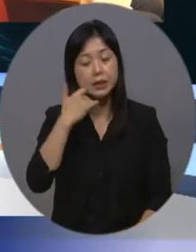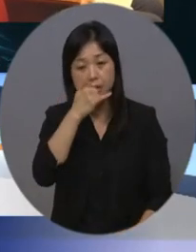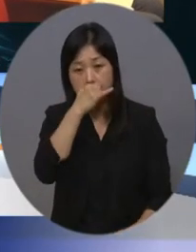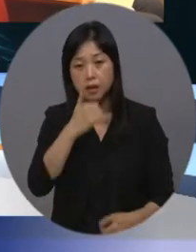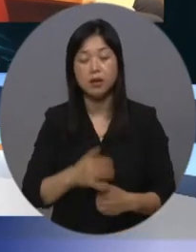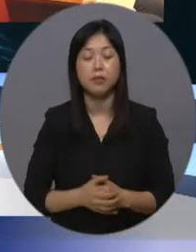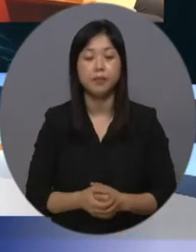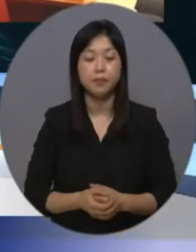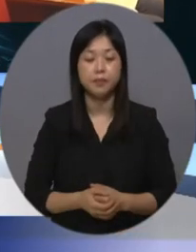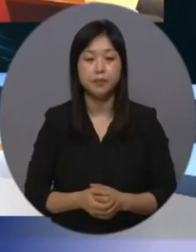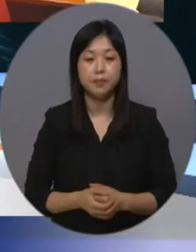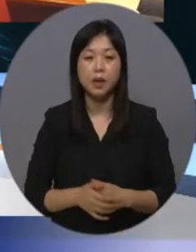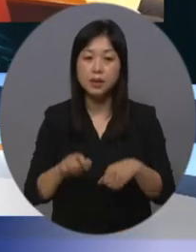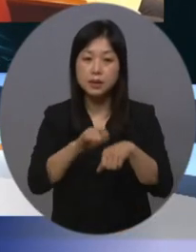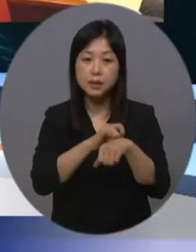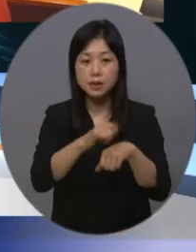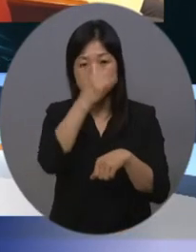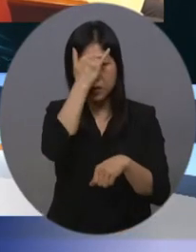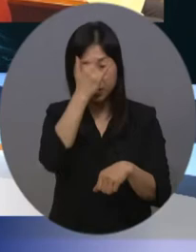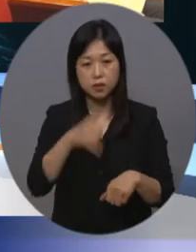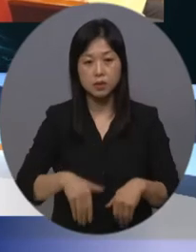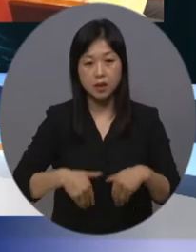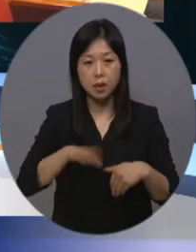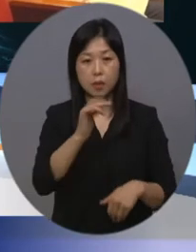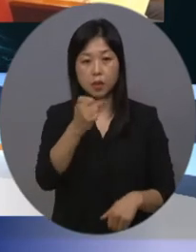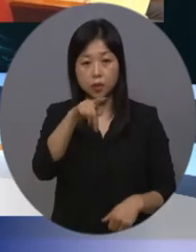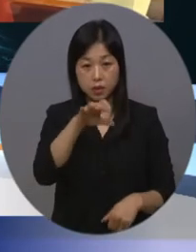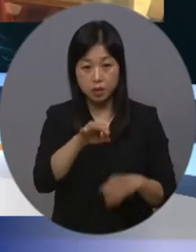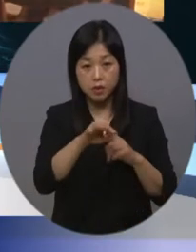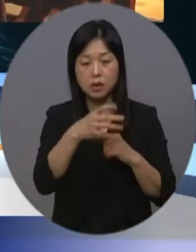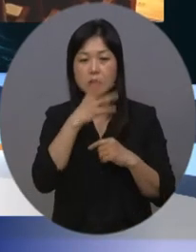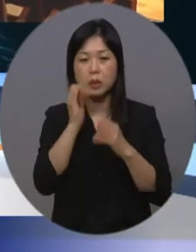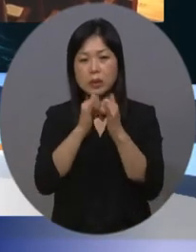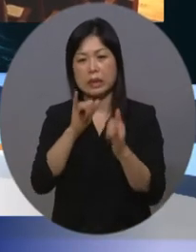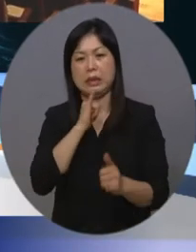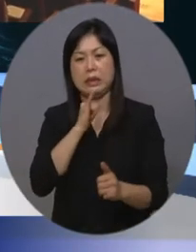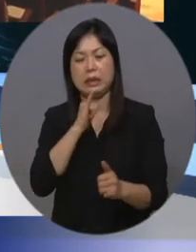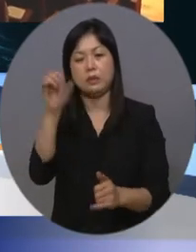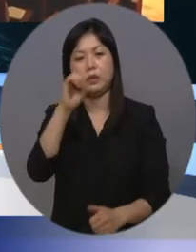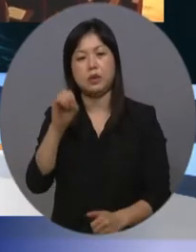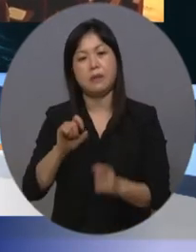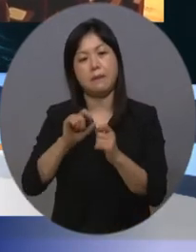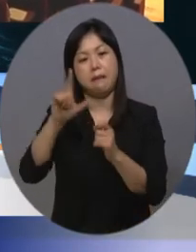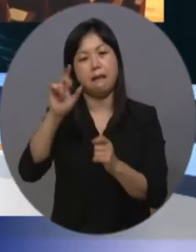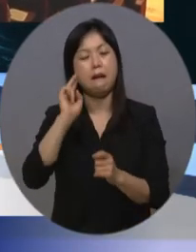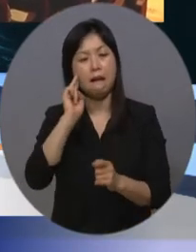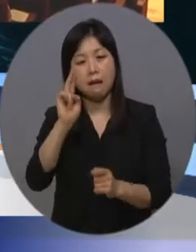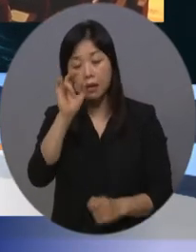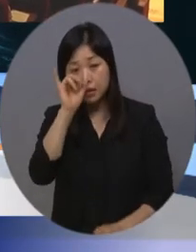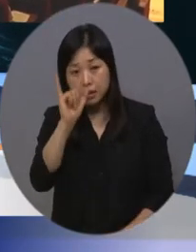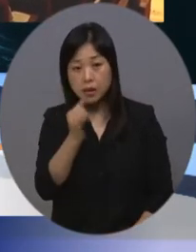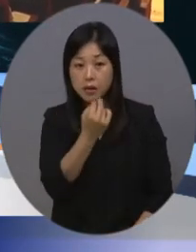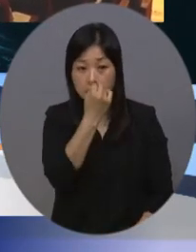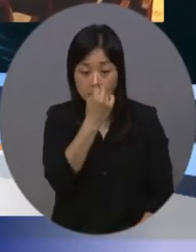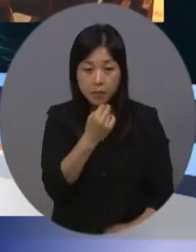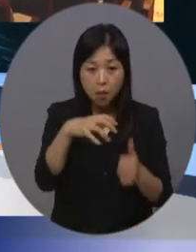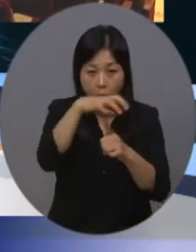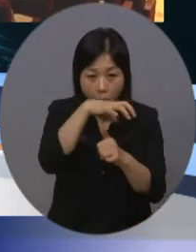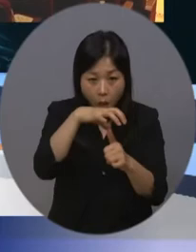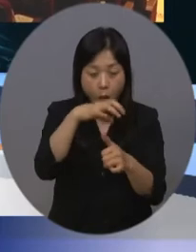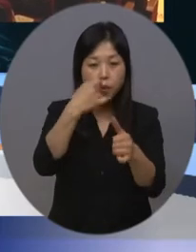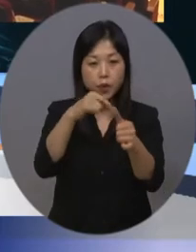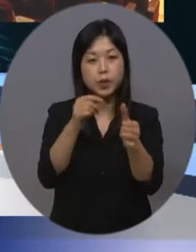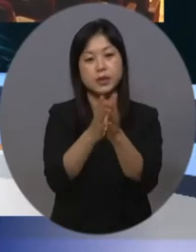쉬운데요. 특히 충남 보령시가 노인의 자살률이 높은 것으로 나타나 생명지킴이 교육을 실시했습니다.